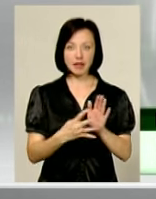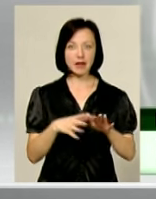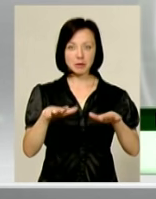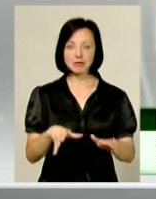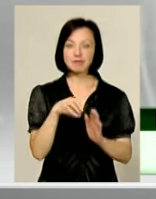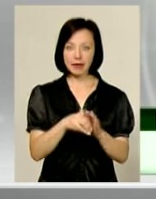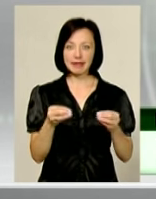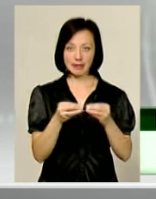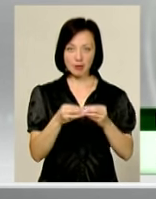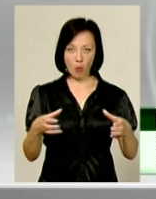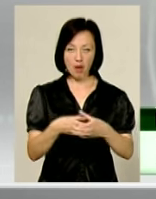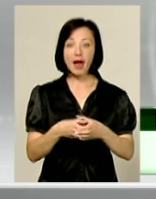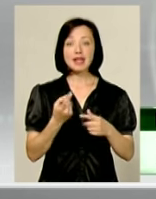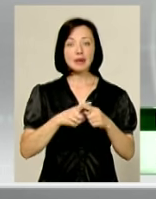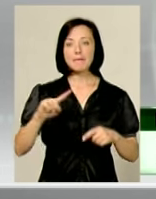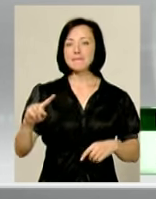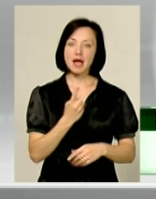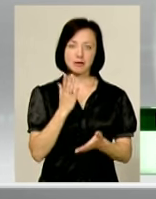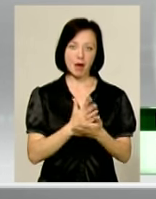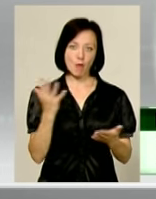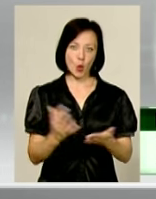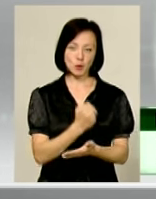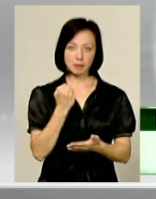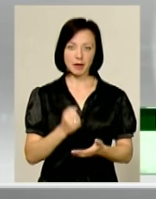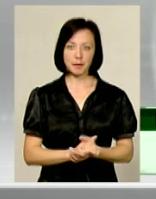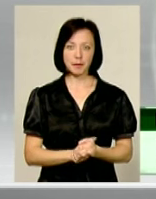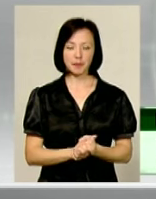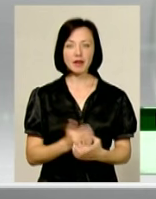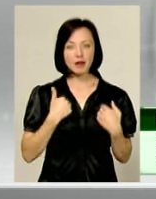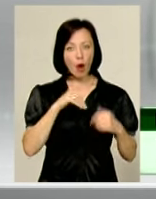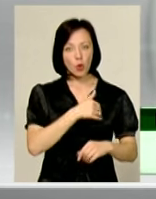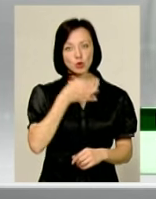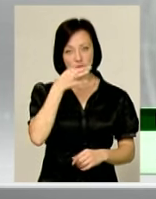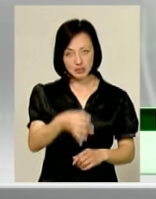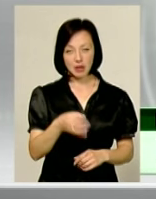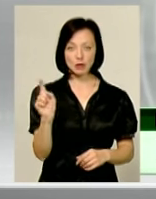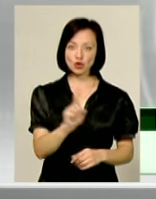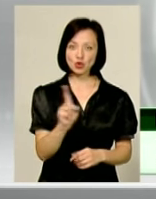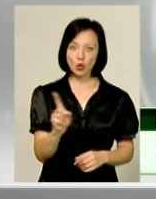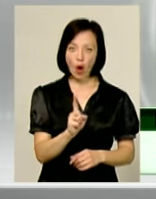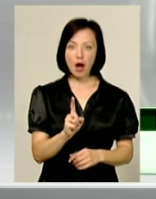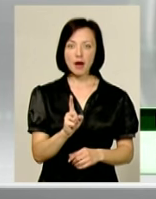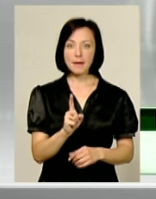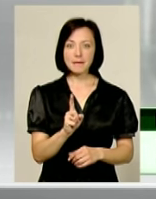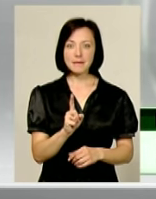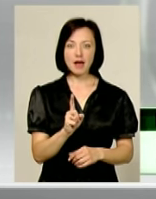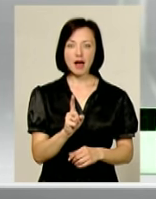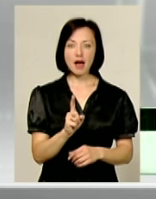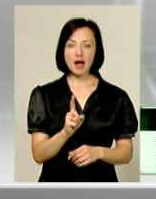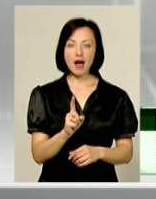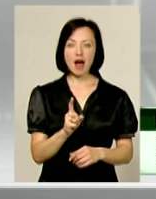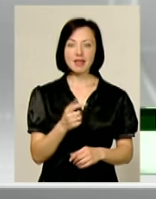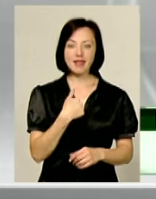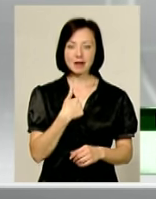зайшли 10. Це перше ми такий маємо успіх. Я хочу сказати, що вибили нас в сітки